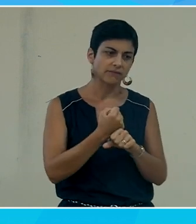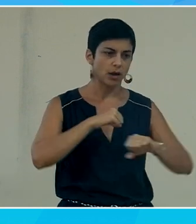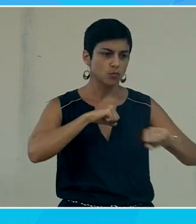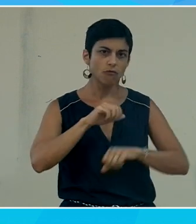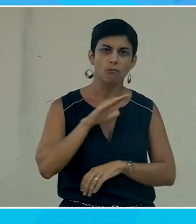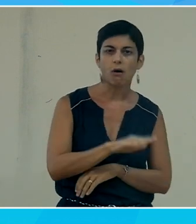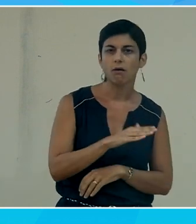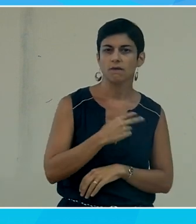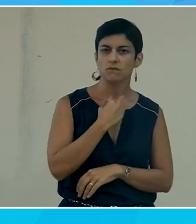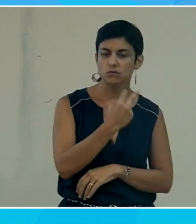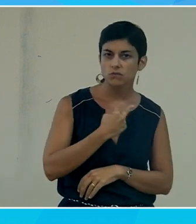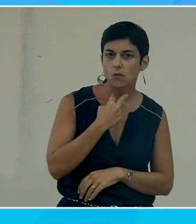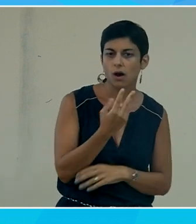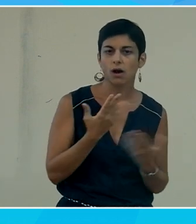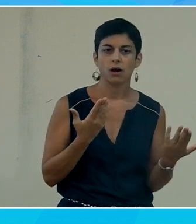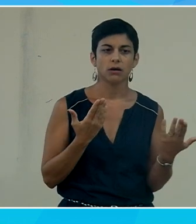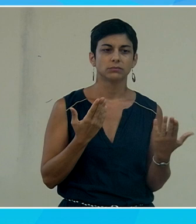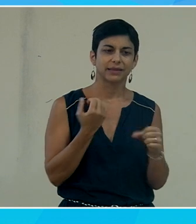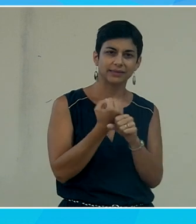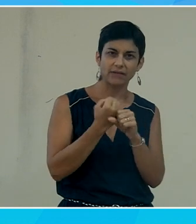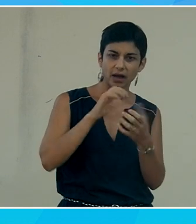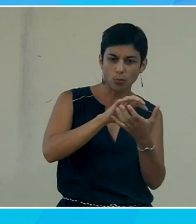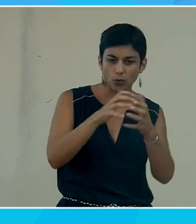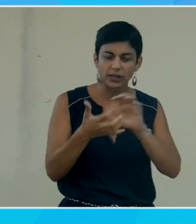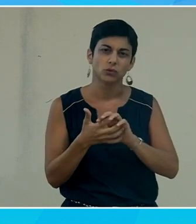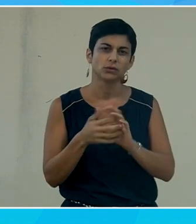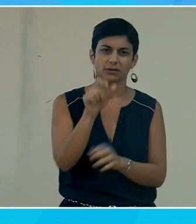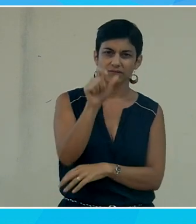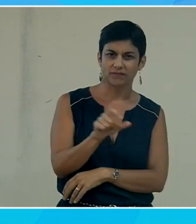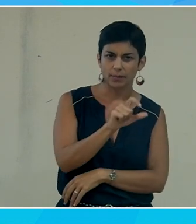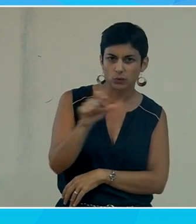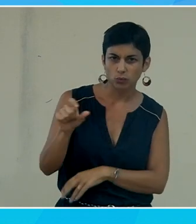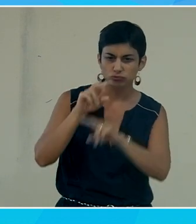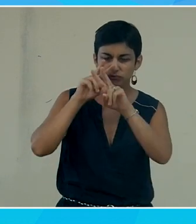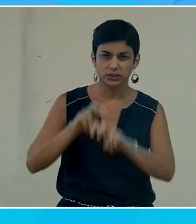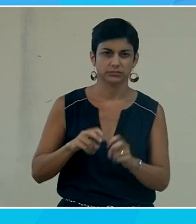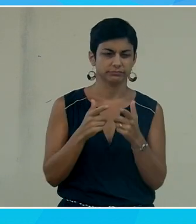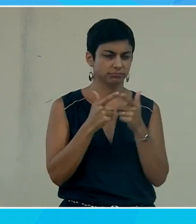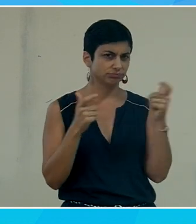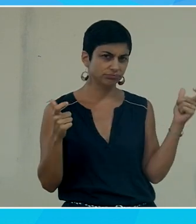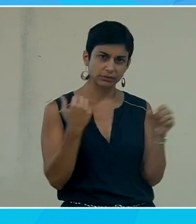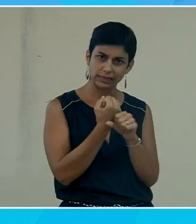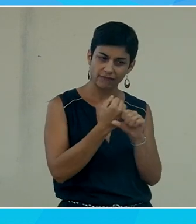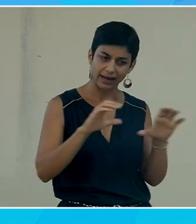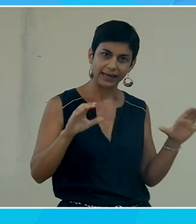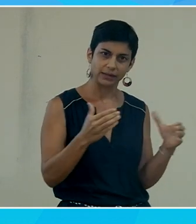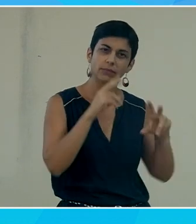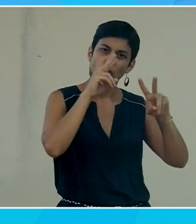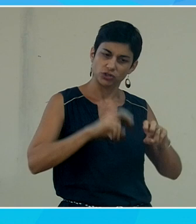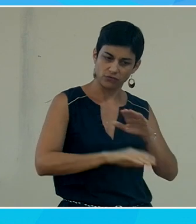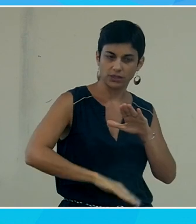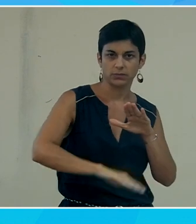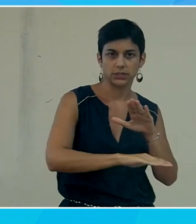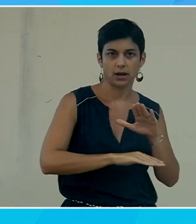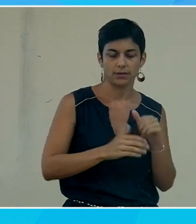sur on travaille sur des molécules on travaille sur la pharmacologie on travaille sur tout un tas en fait de choses c'est de la recherche fondamentale